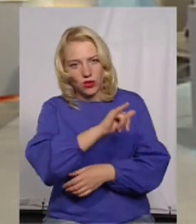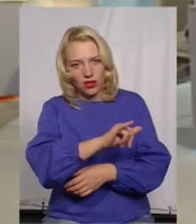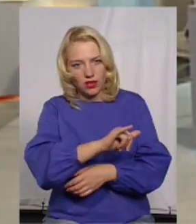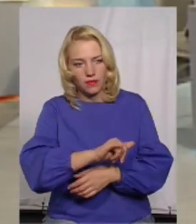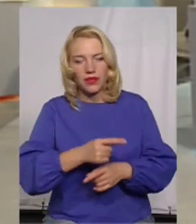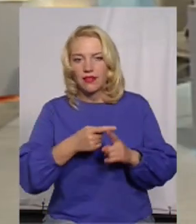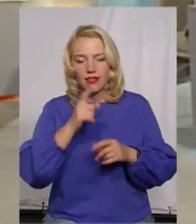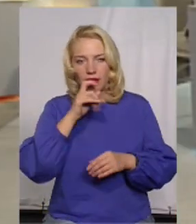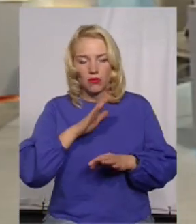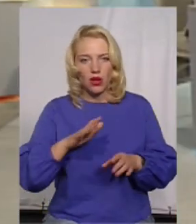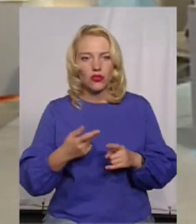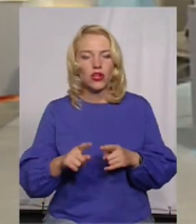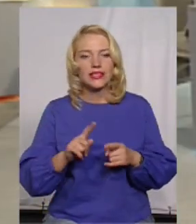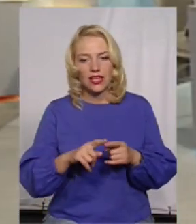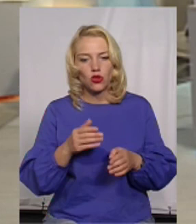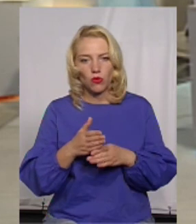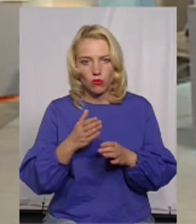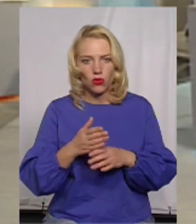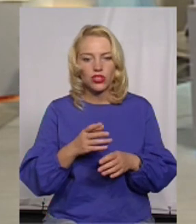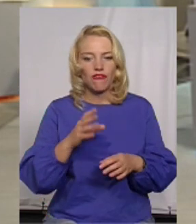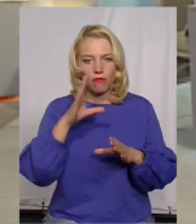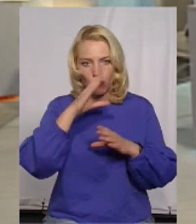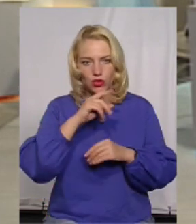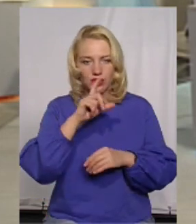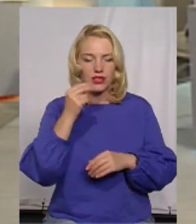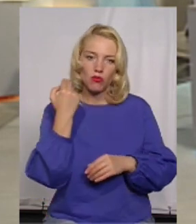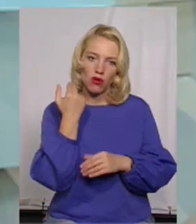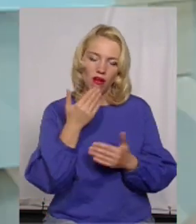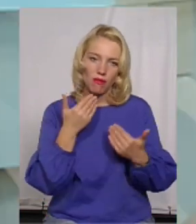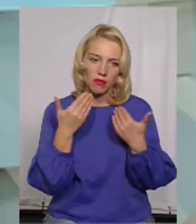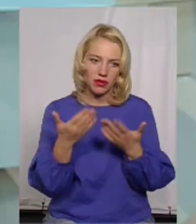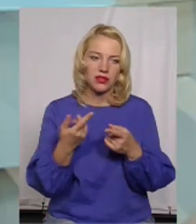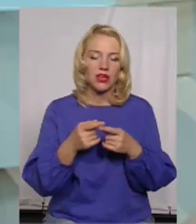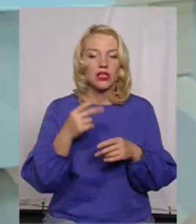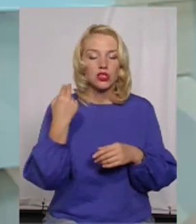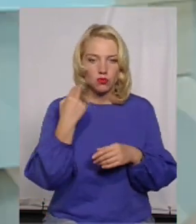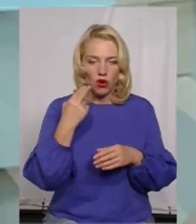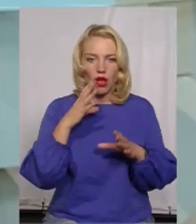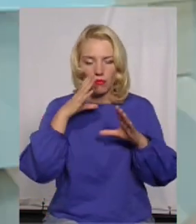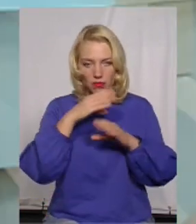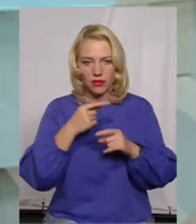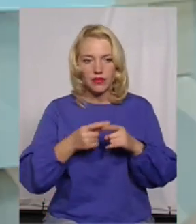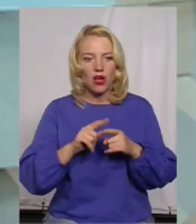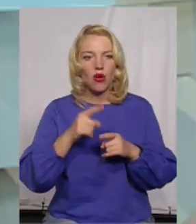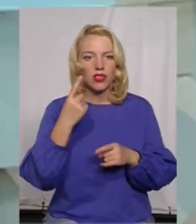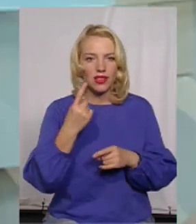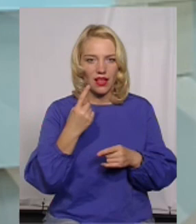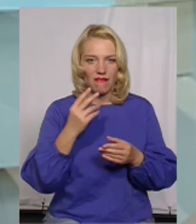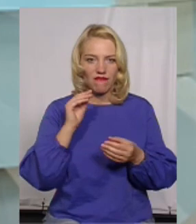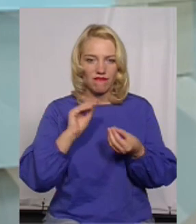непоганий. Допоможе це трошечки з боргами впоратися? Ну, з боргами, звісно, допоможе, тому що тут є одна велика